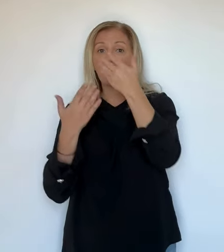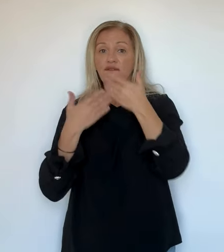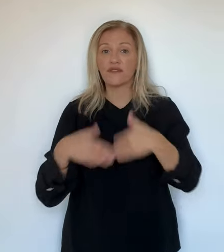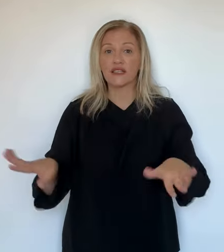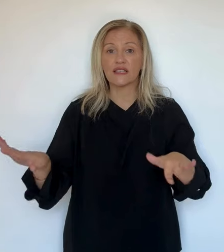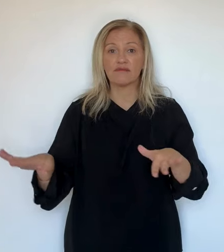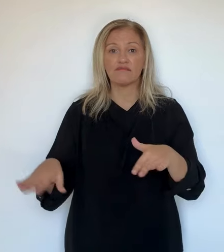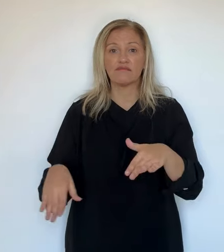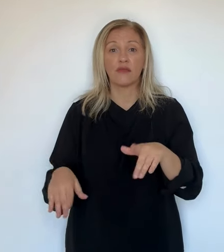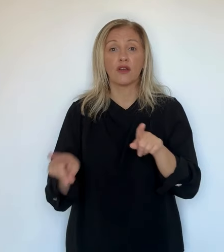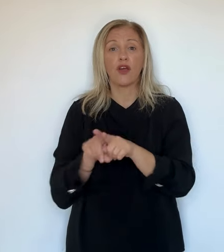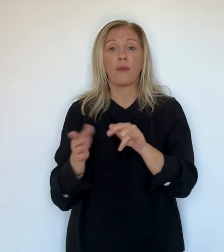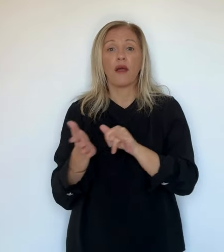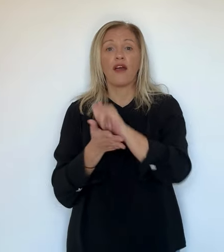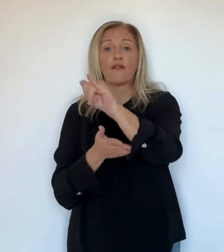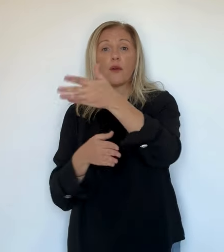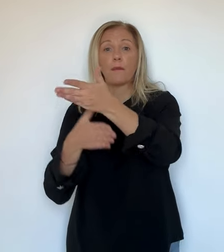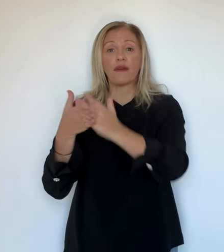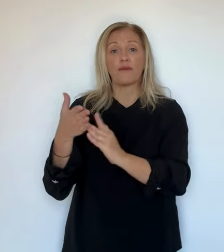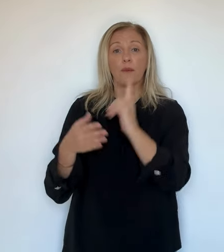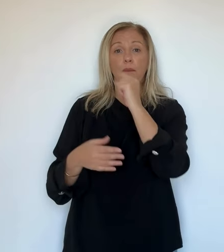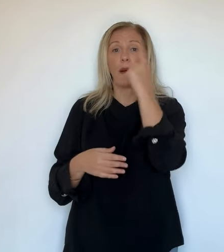vol pour Marseille pour prendre une navette.